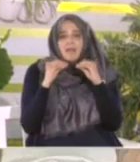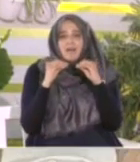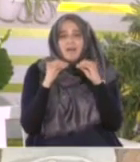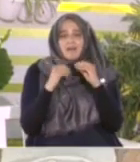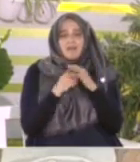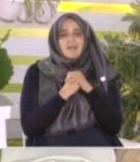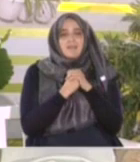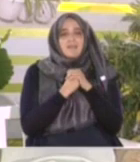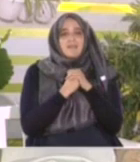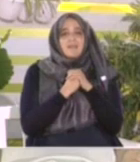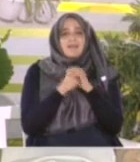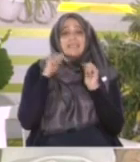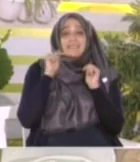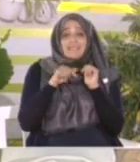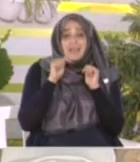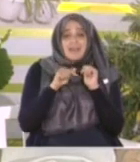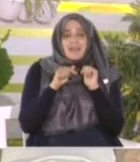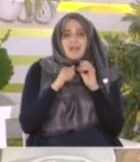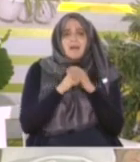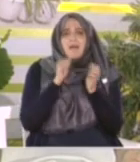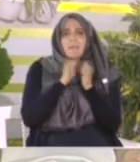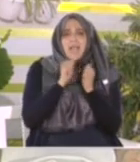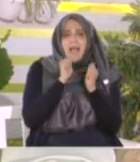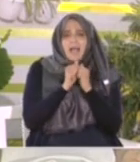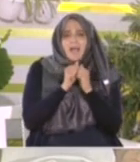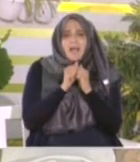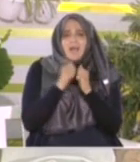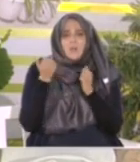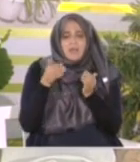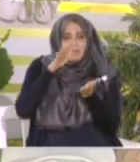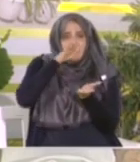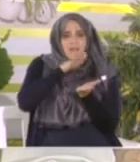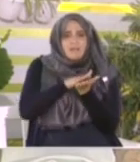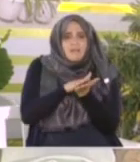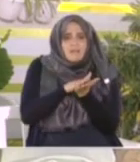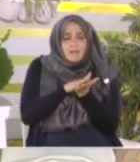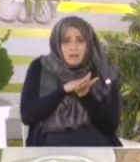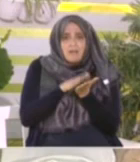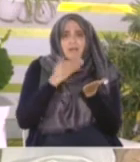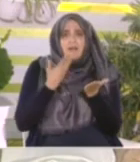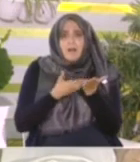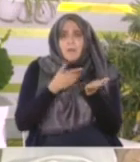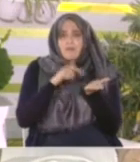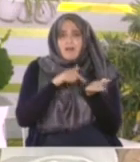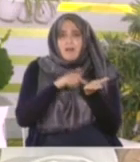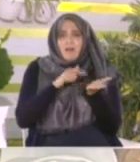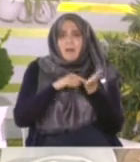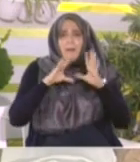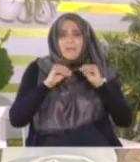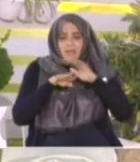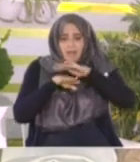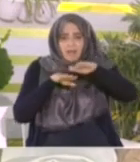وبقيت آثار قدمي إبراهيم الخليل إلى